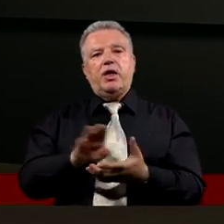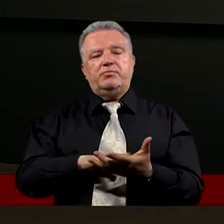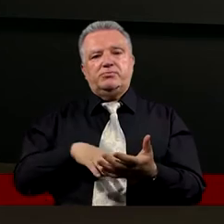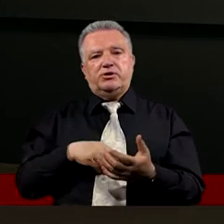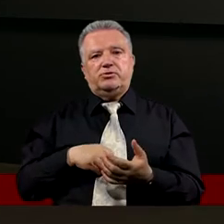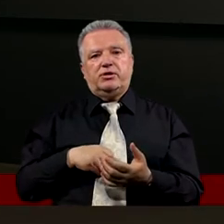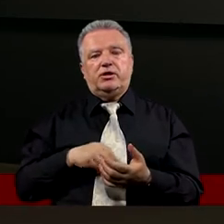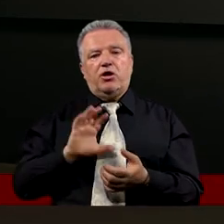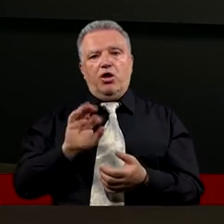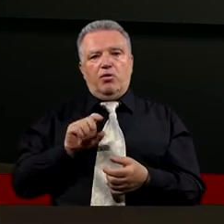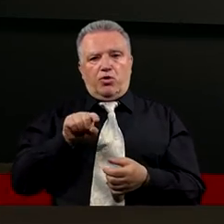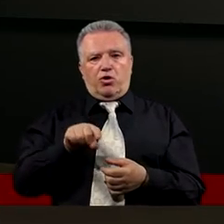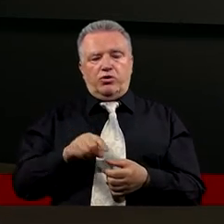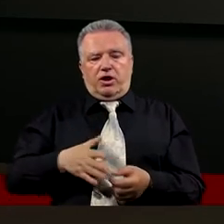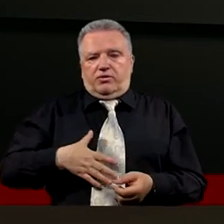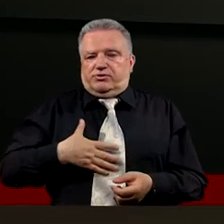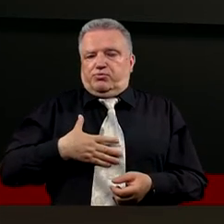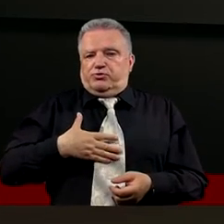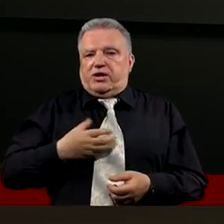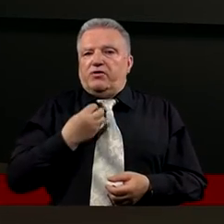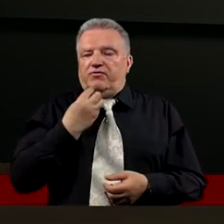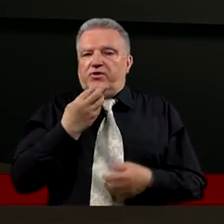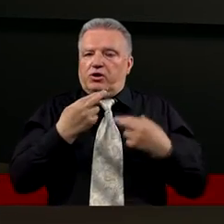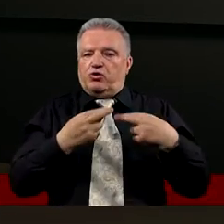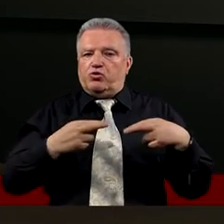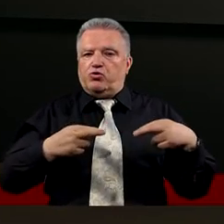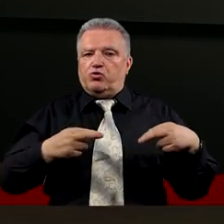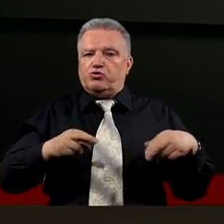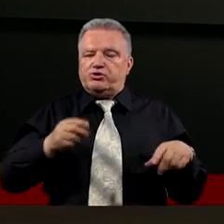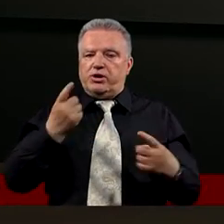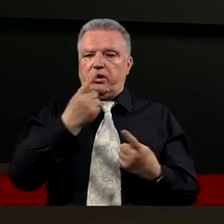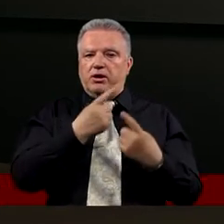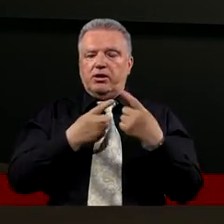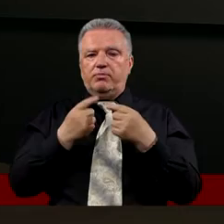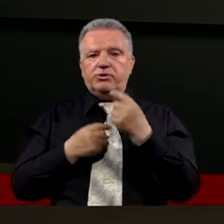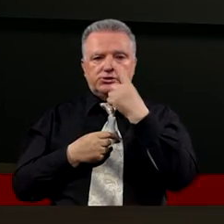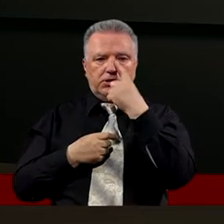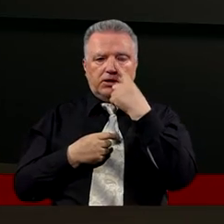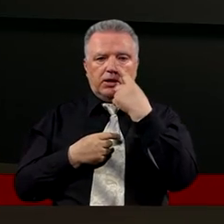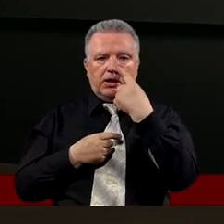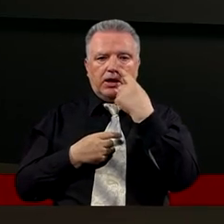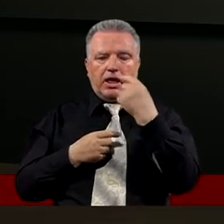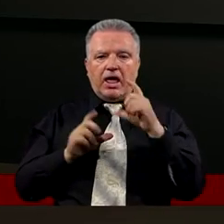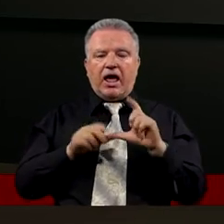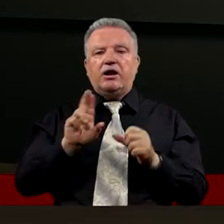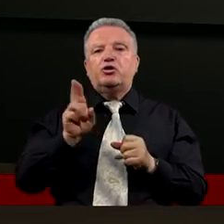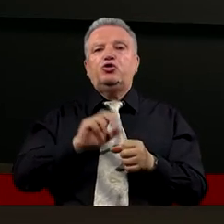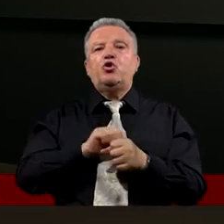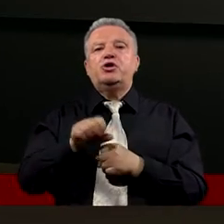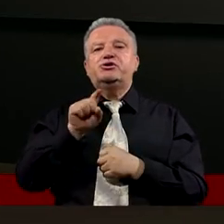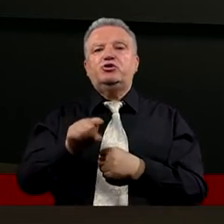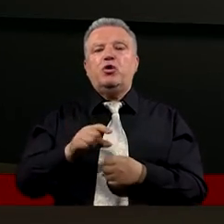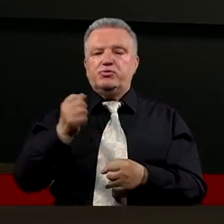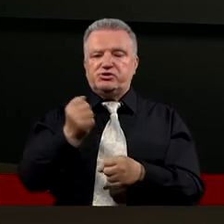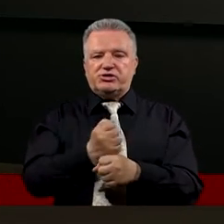Bowiem wzbudzają one wiele różnych interpretacji Różnych skojarzeń Ale kto jest tą